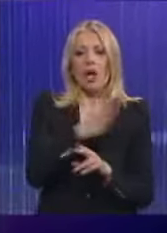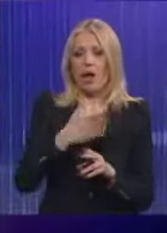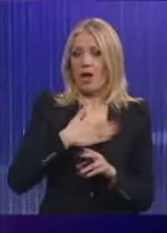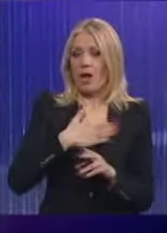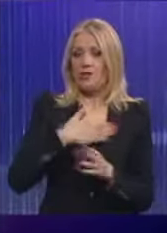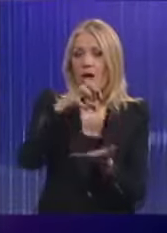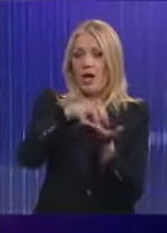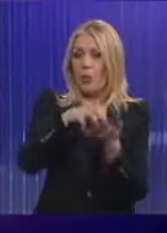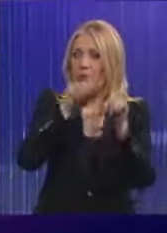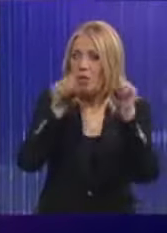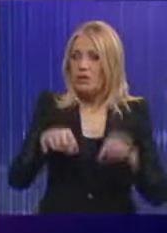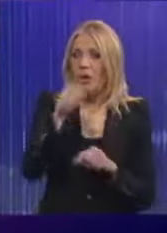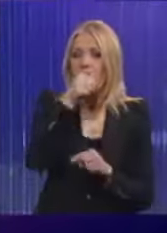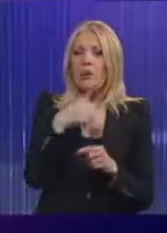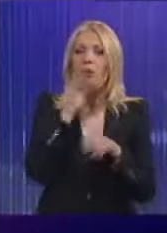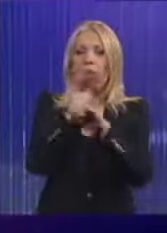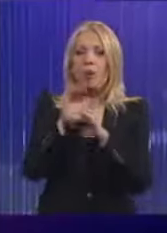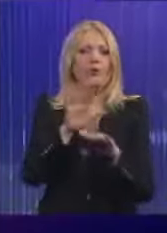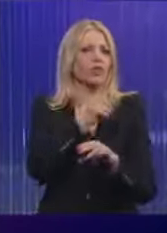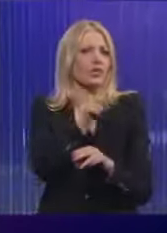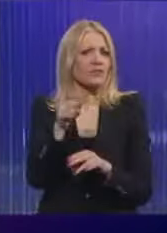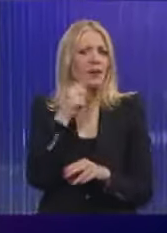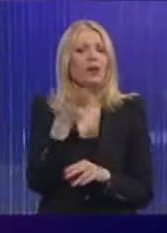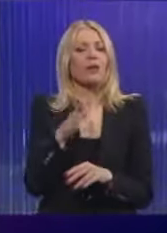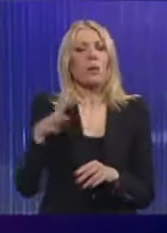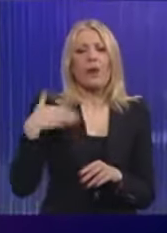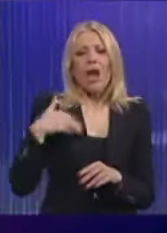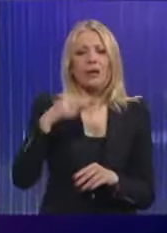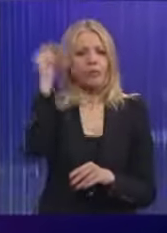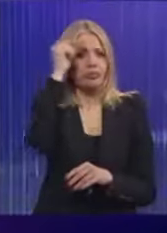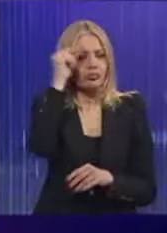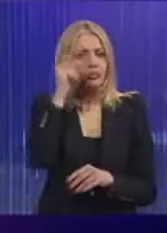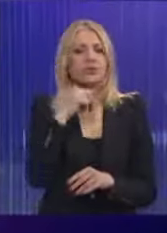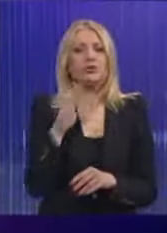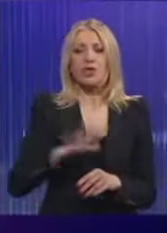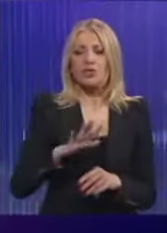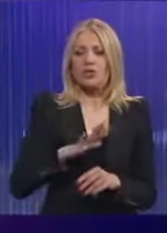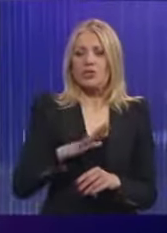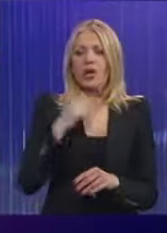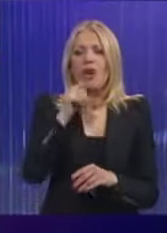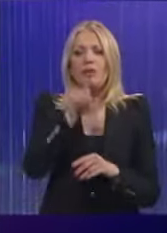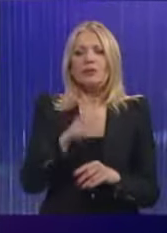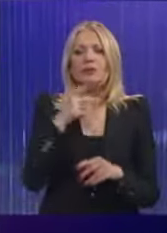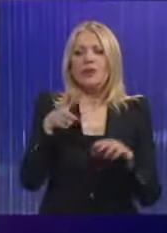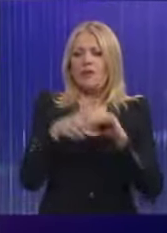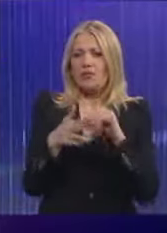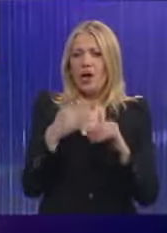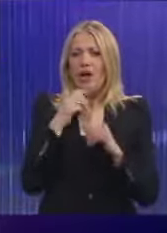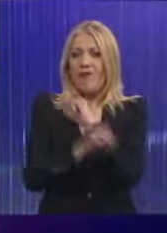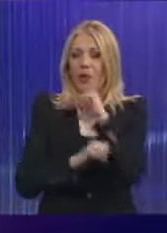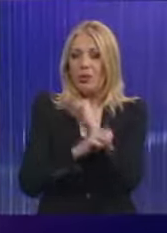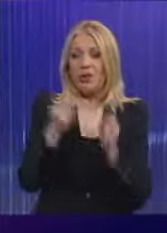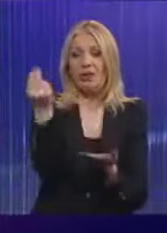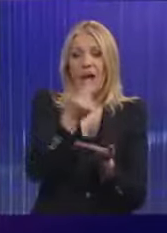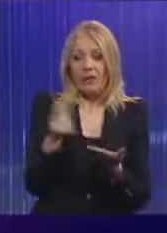republičkoj listi. Ono što je preporučuje svakako što je jedna mlada i obrazovna žena, master arhitekture, a gde ćete bolje ga da bude u